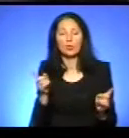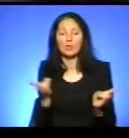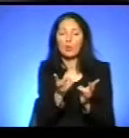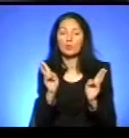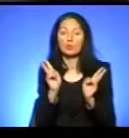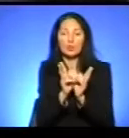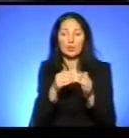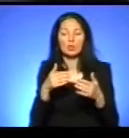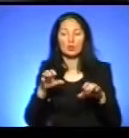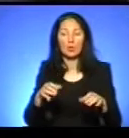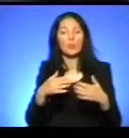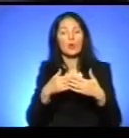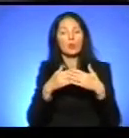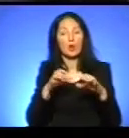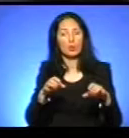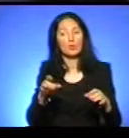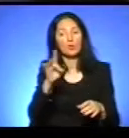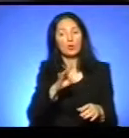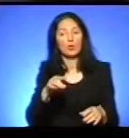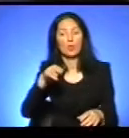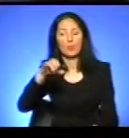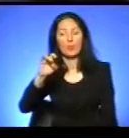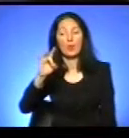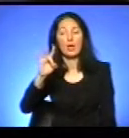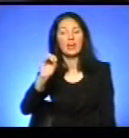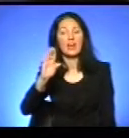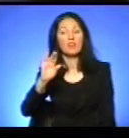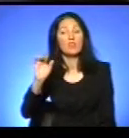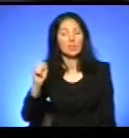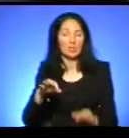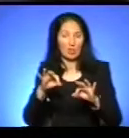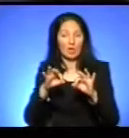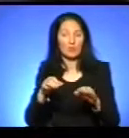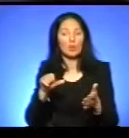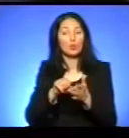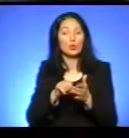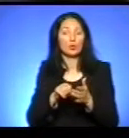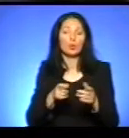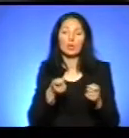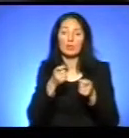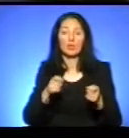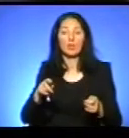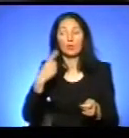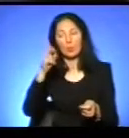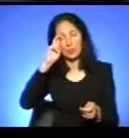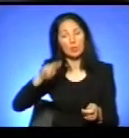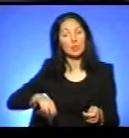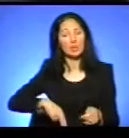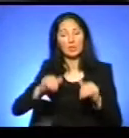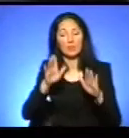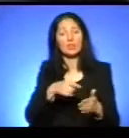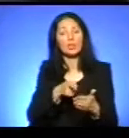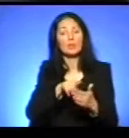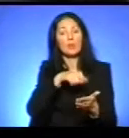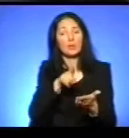головами районів, з перевізниками, за участі керівників адміністрації обласної ради, і все-таки вирішити це питання, щоб все-таки